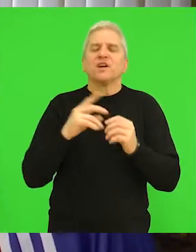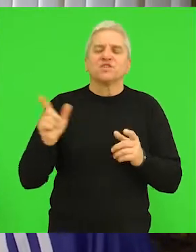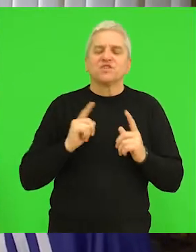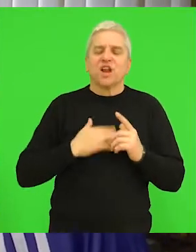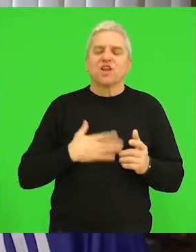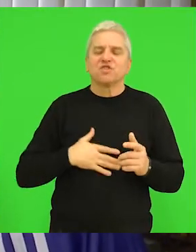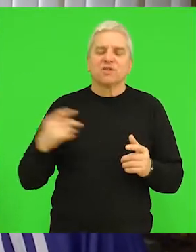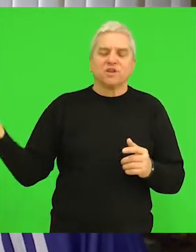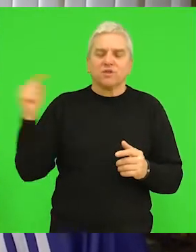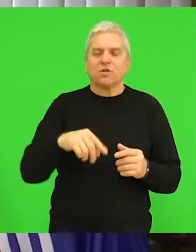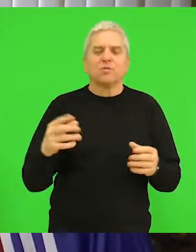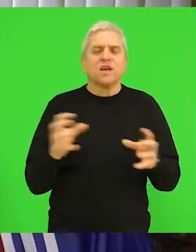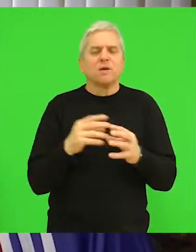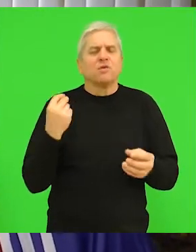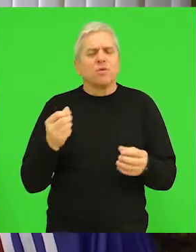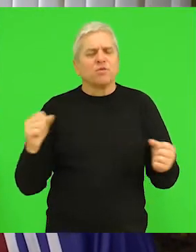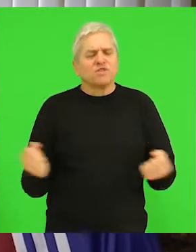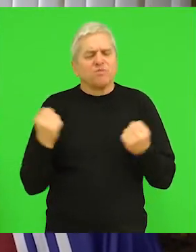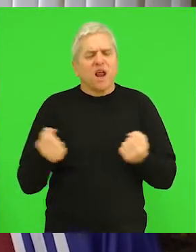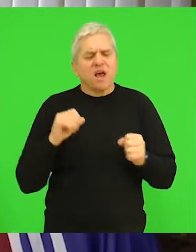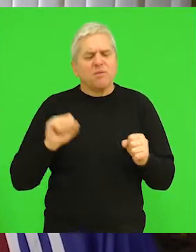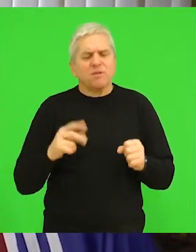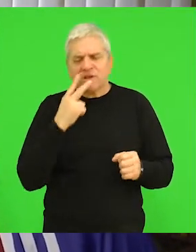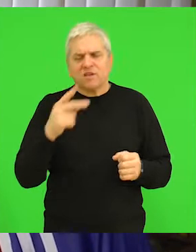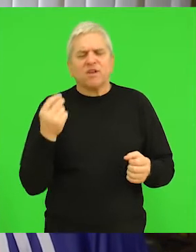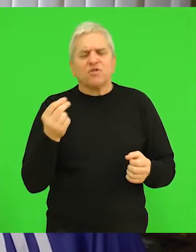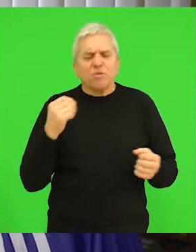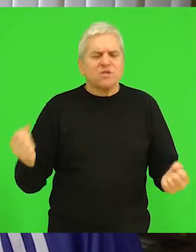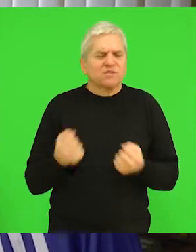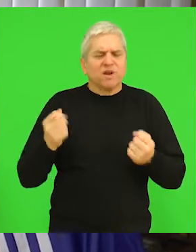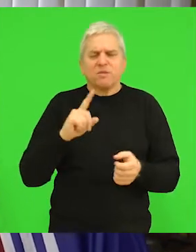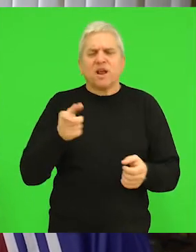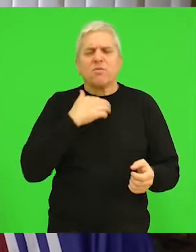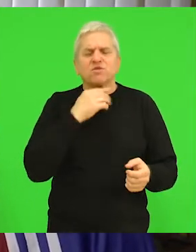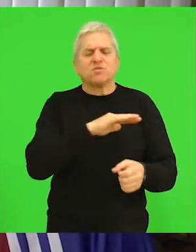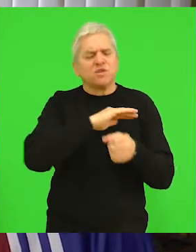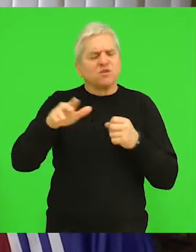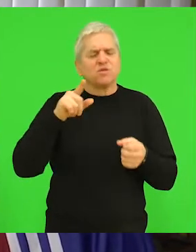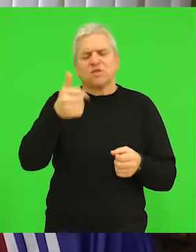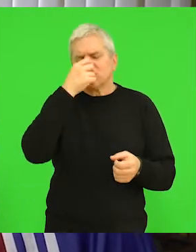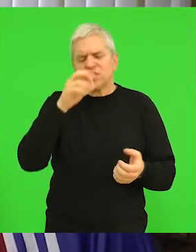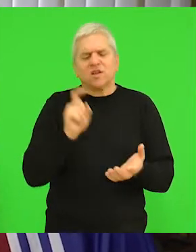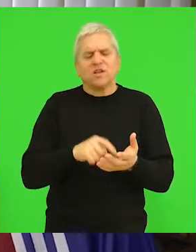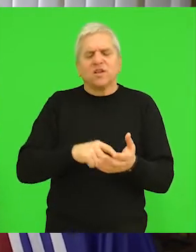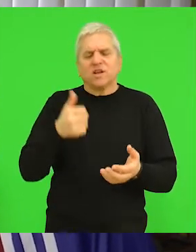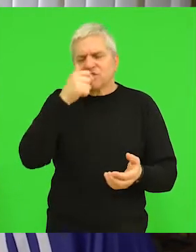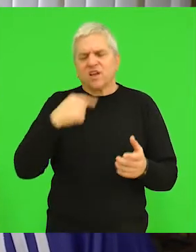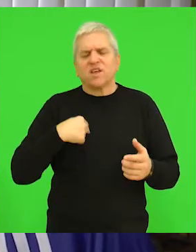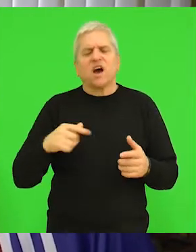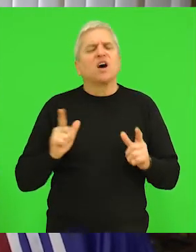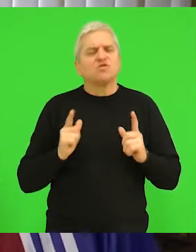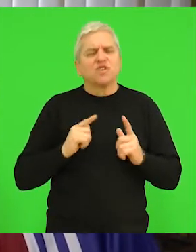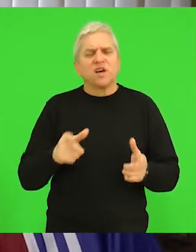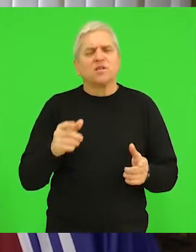lično kao trener težim ka tome da ekipu dobro spremim jer bez fizičke spreme nećemo moći da da ispunimo te zahteve koje ja